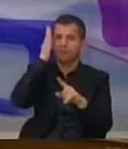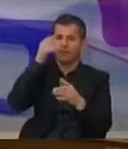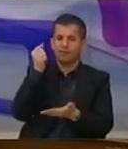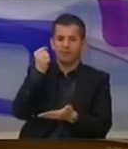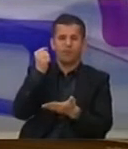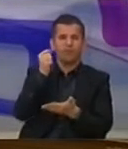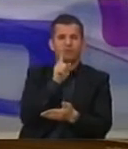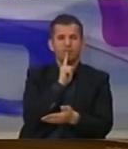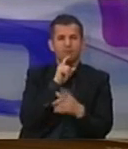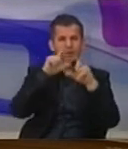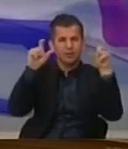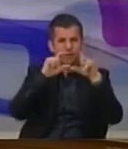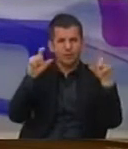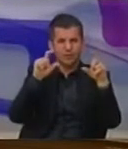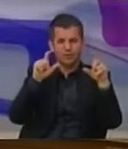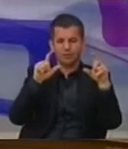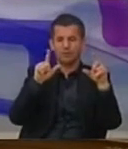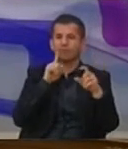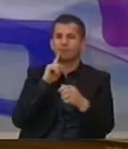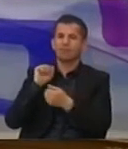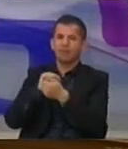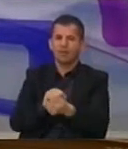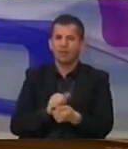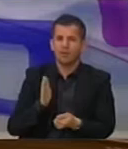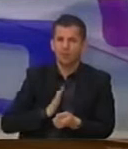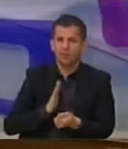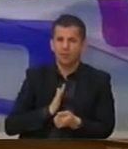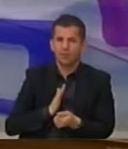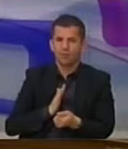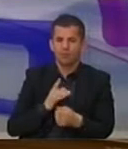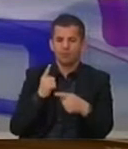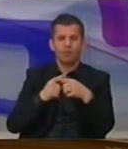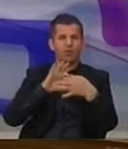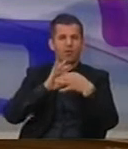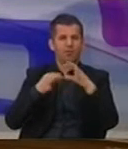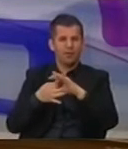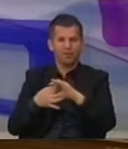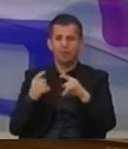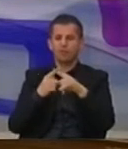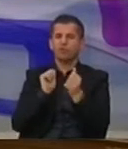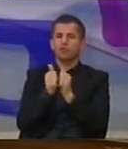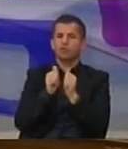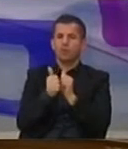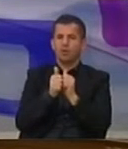kryojmë edhe për institucionet e trashigimis kulturore për Komitetin Olimpik dhe gjitha federatat.